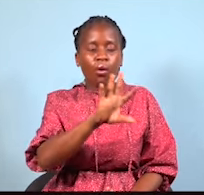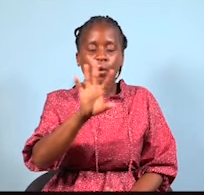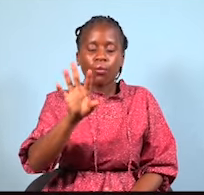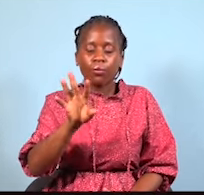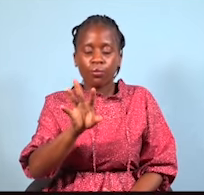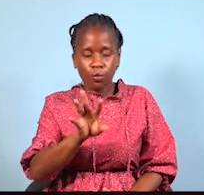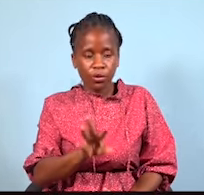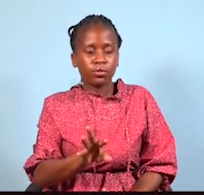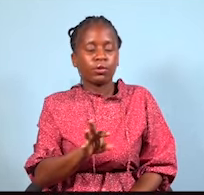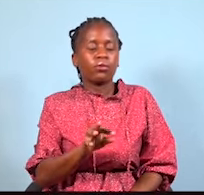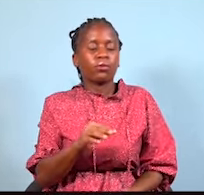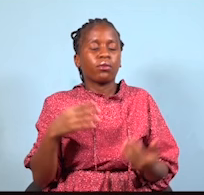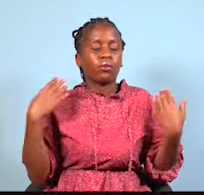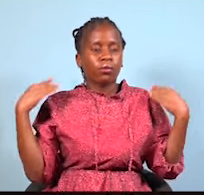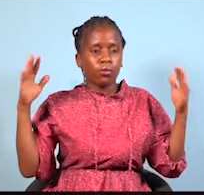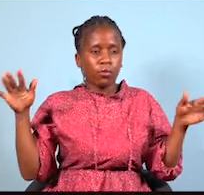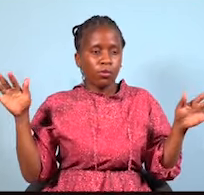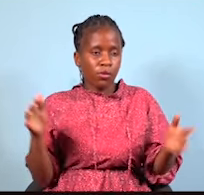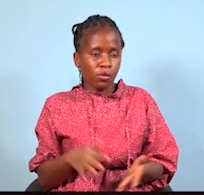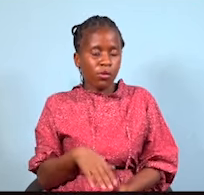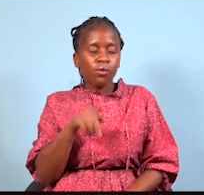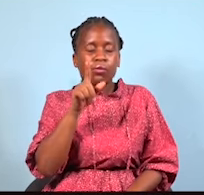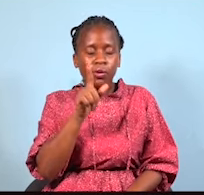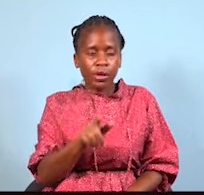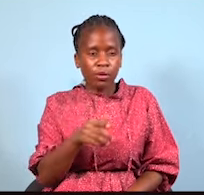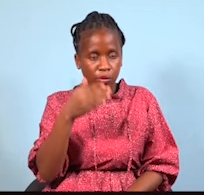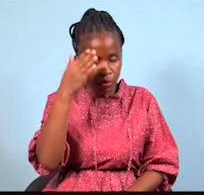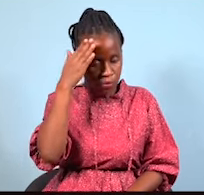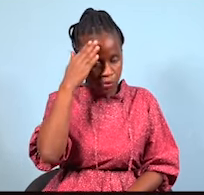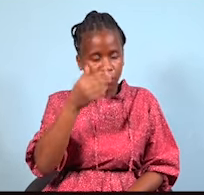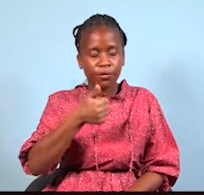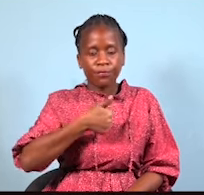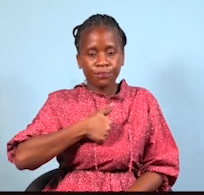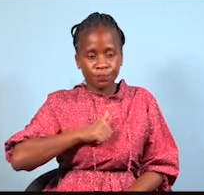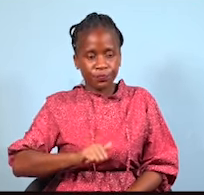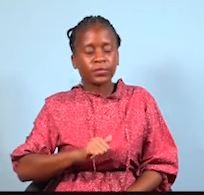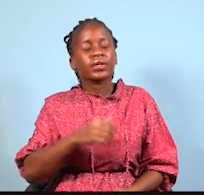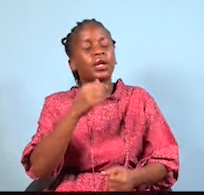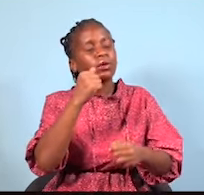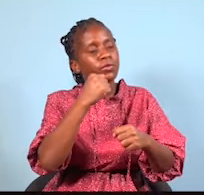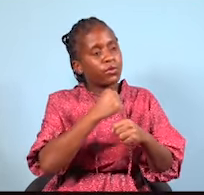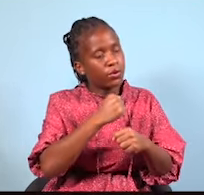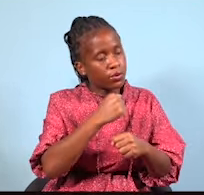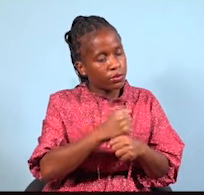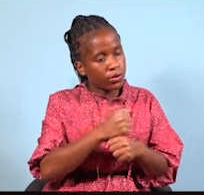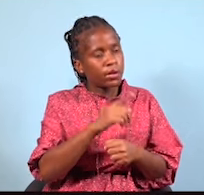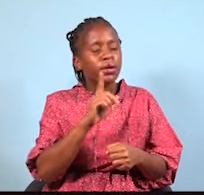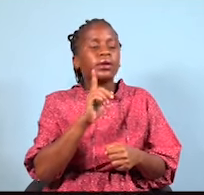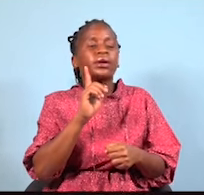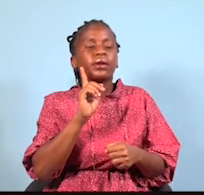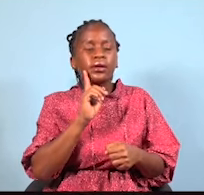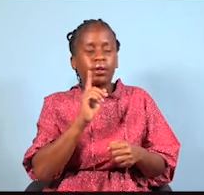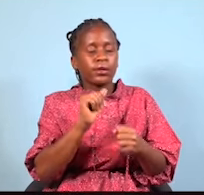wangikuwa ni viumbe ambao hawana utashi binafsi. Kwa manaya kwamba, ukige ye, ana kufanyia. Kili unacho takiuwa